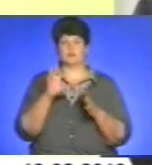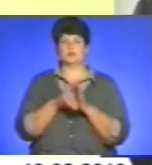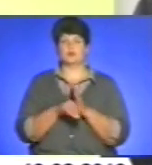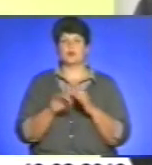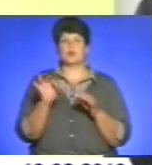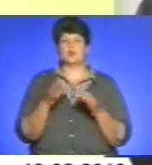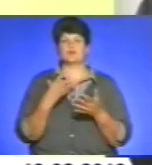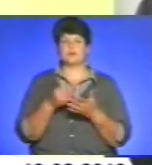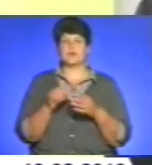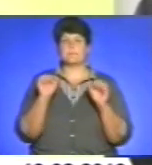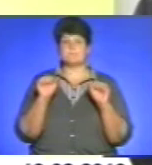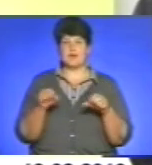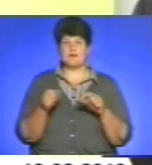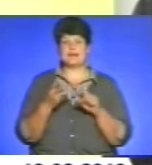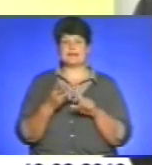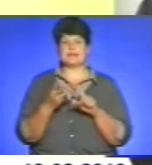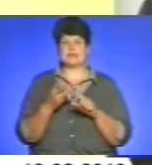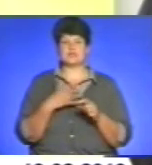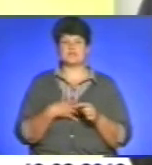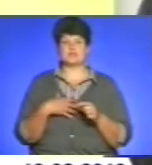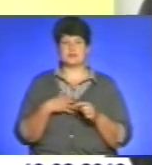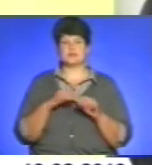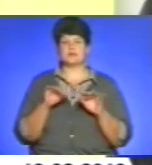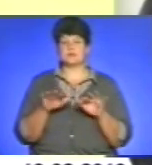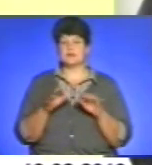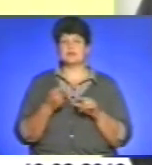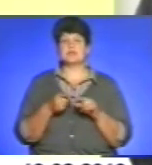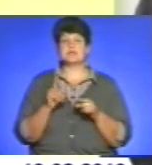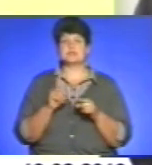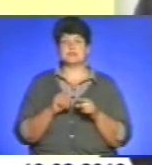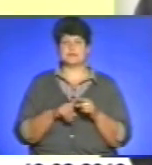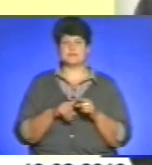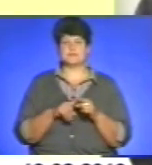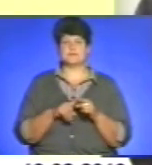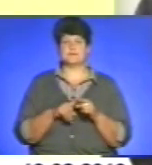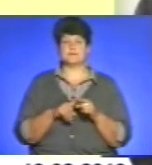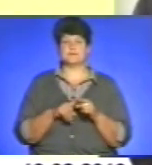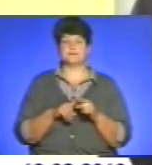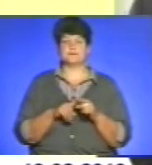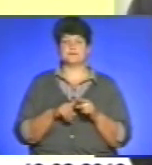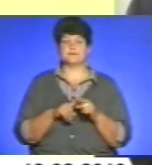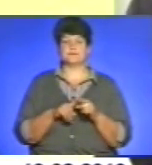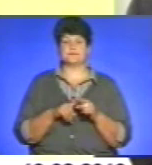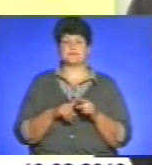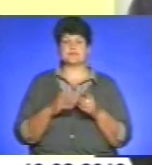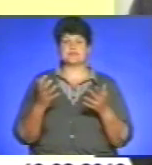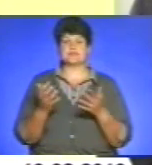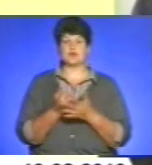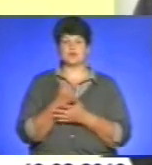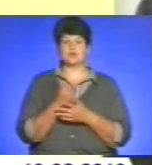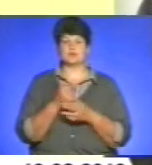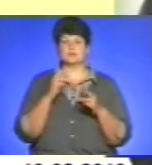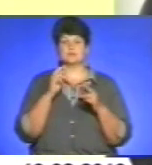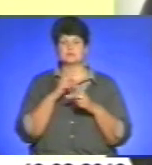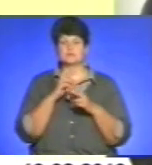свої права. І третя дуже важлива функція – це функція знаходження прогалин у